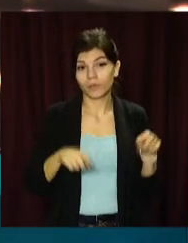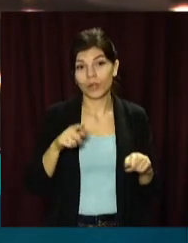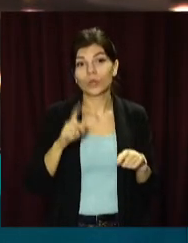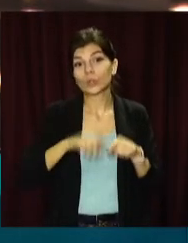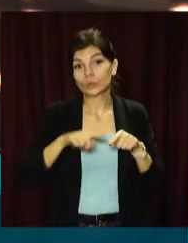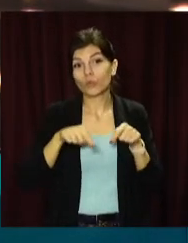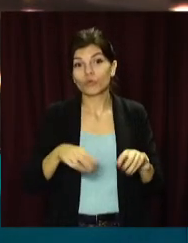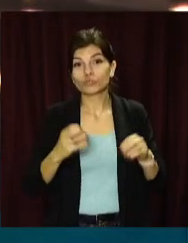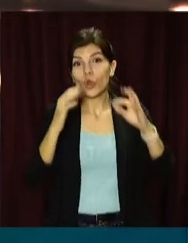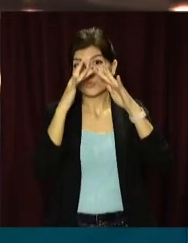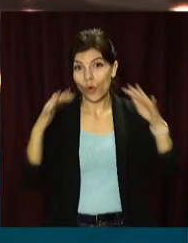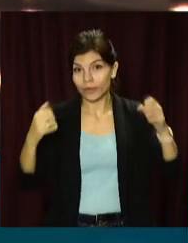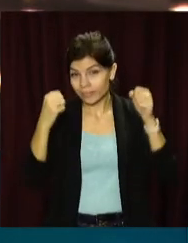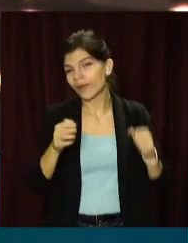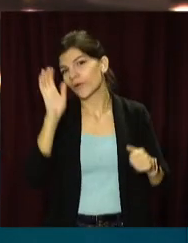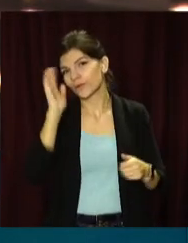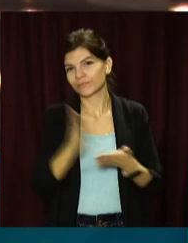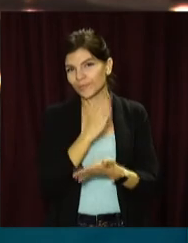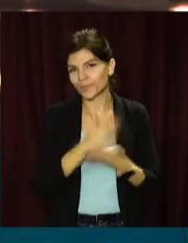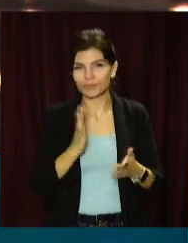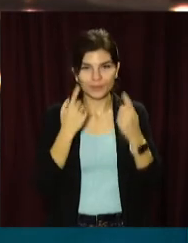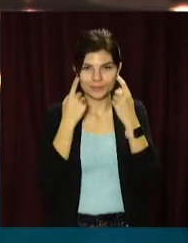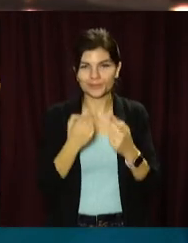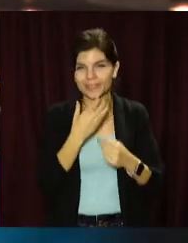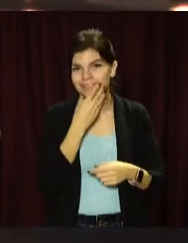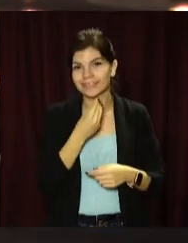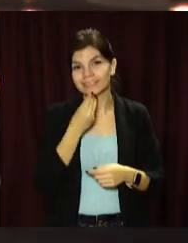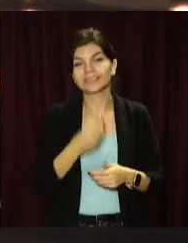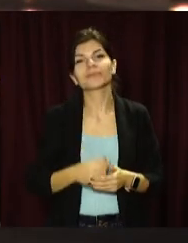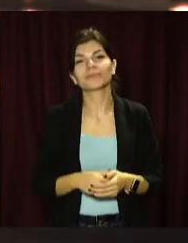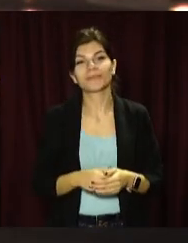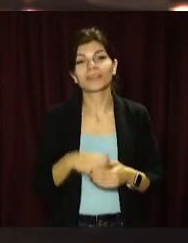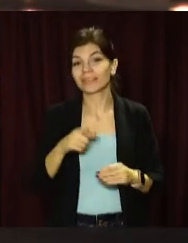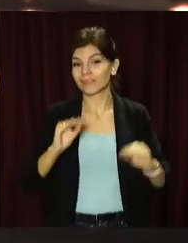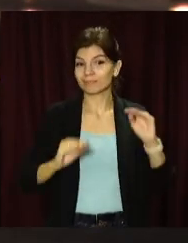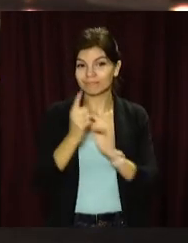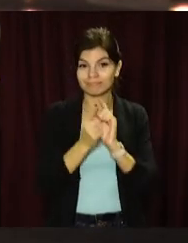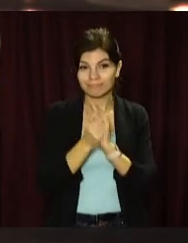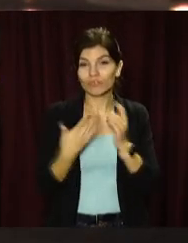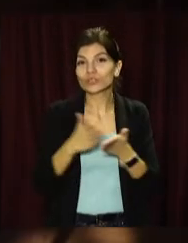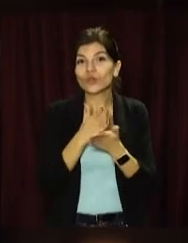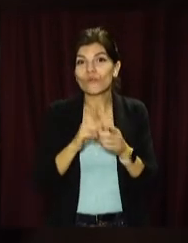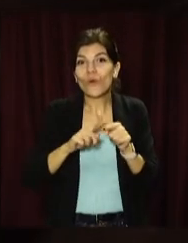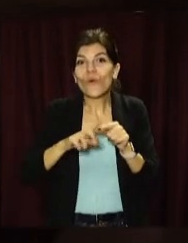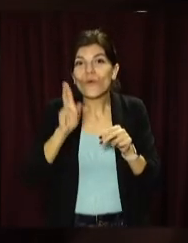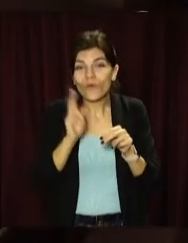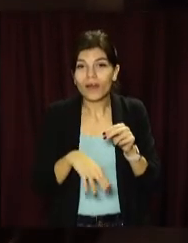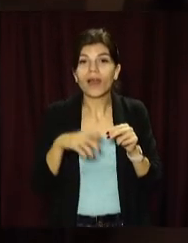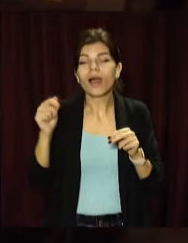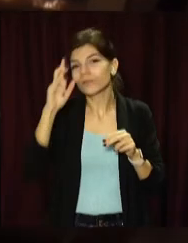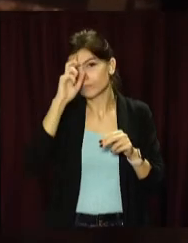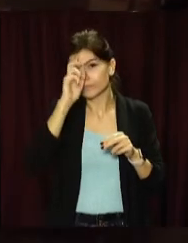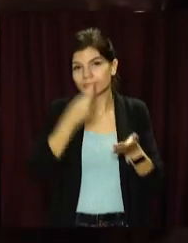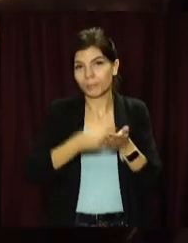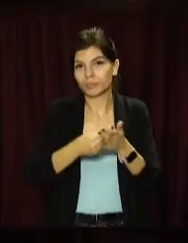иногда здесь, так что скоро тут ёлочки поставят, будет всё в огоньках, я думаю, будет всё красиво». Реконструкция майже